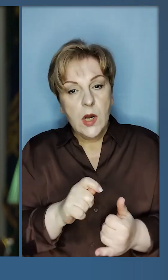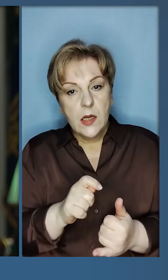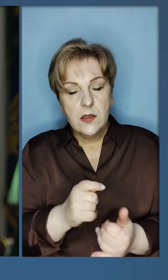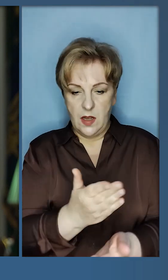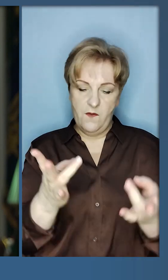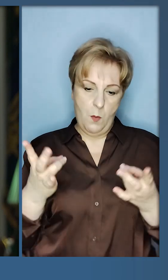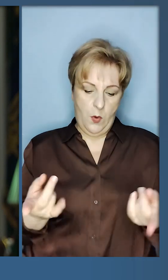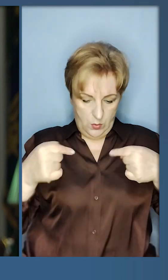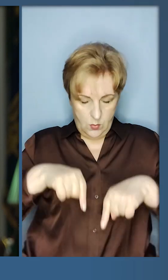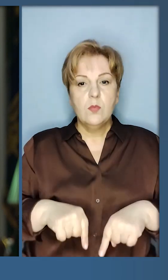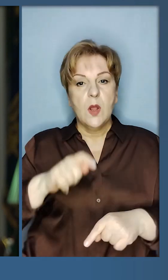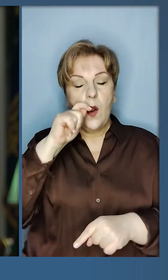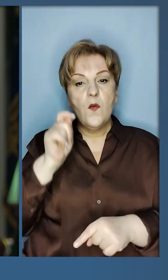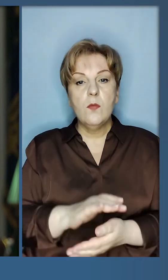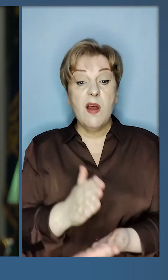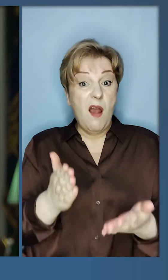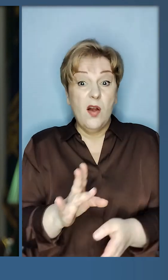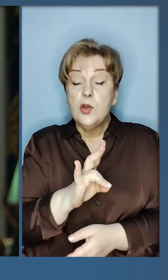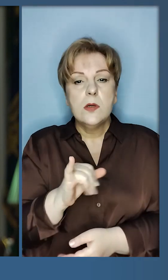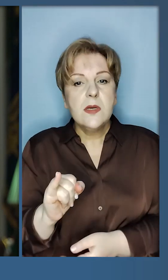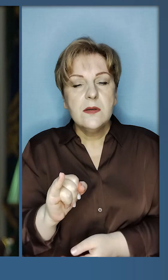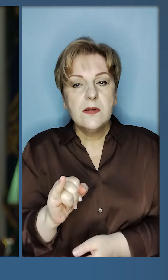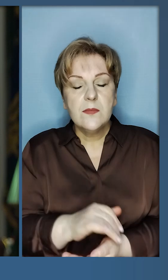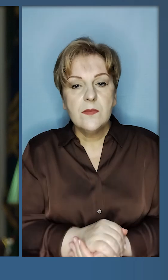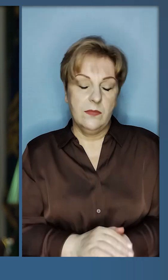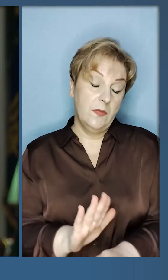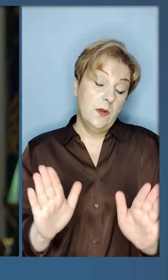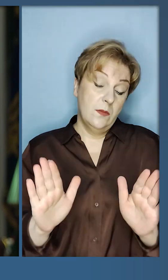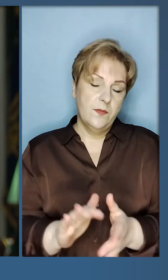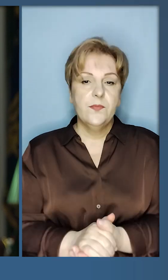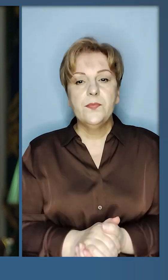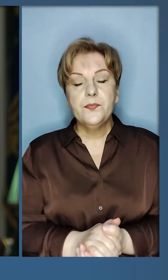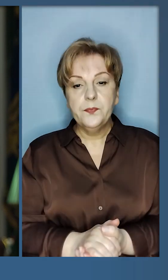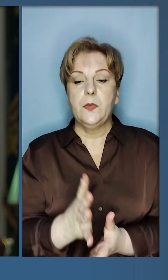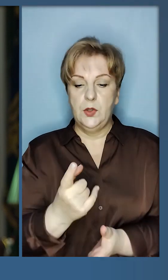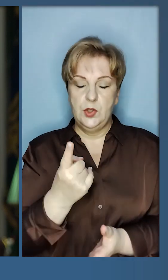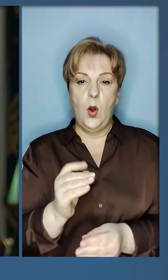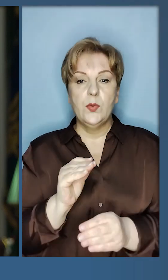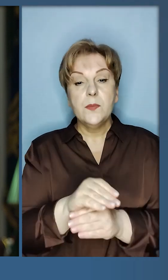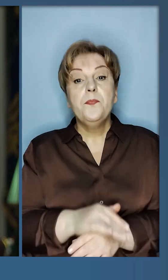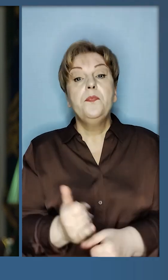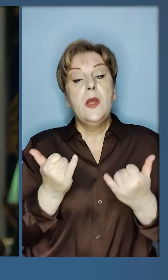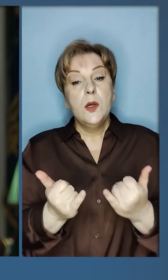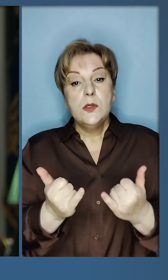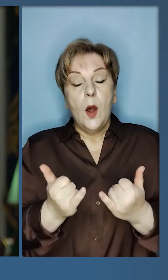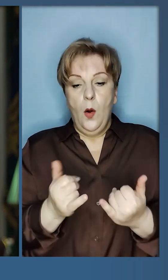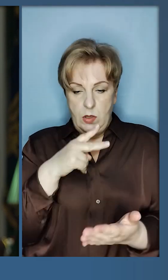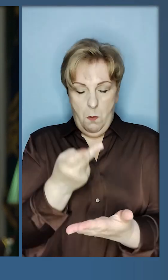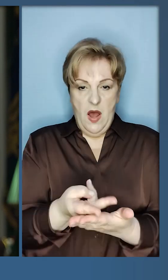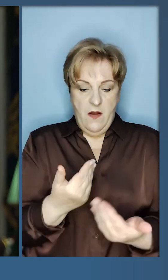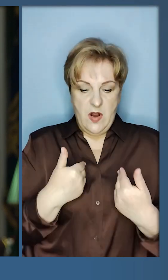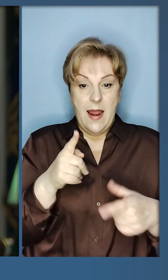України, ви потрібні Україні. Якщо ні, то ні. Ще одне. Сьогодні